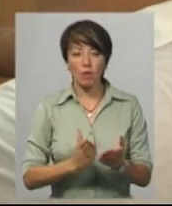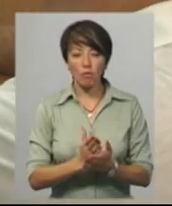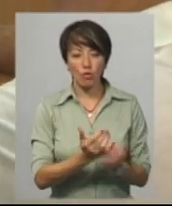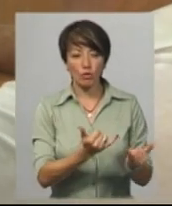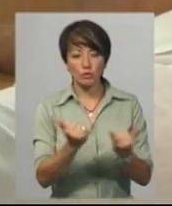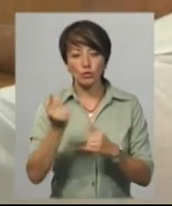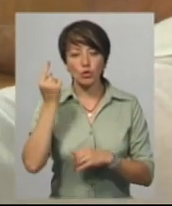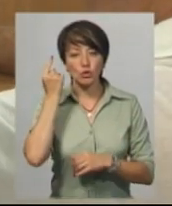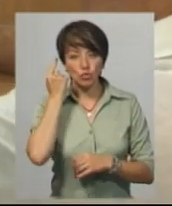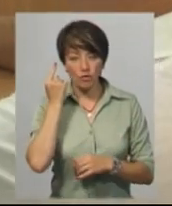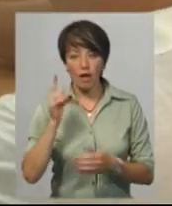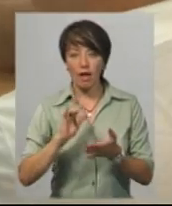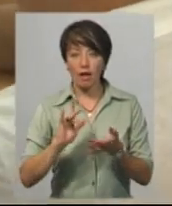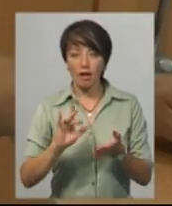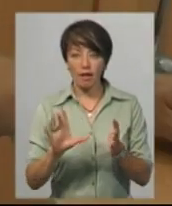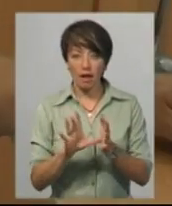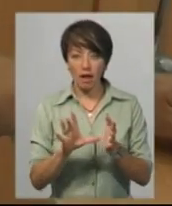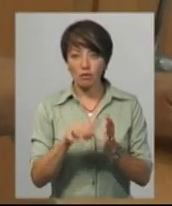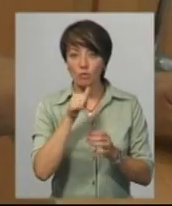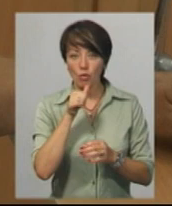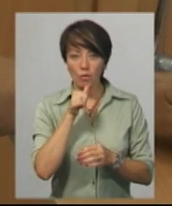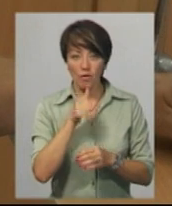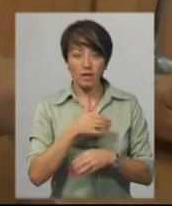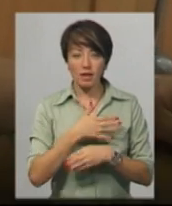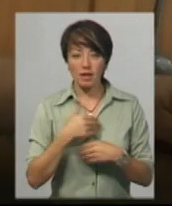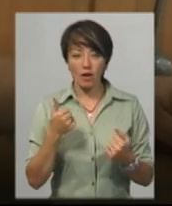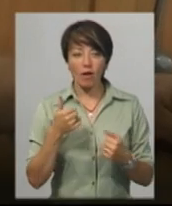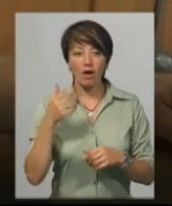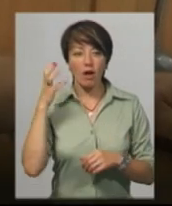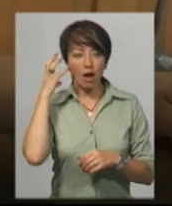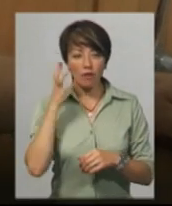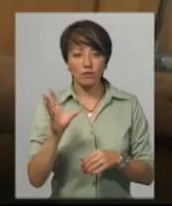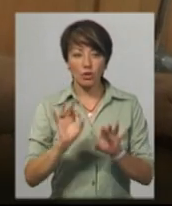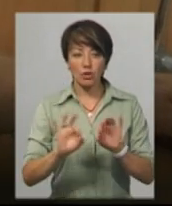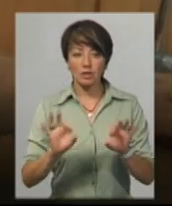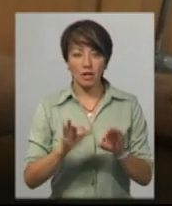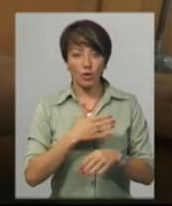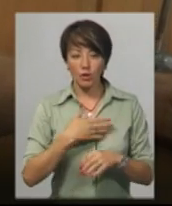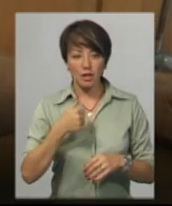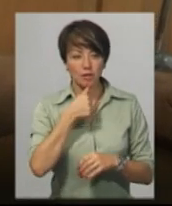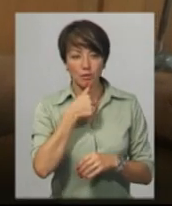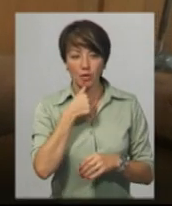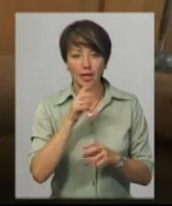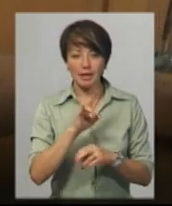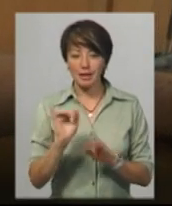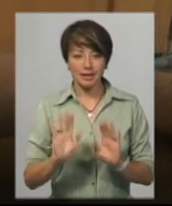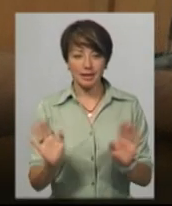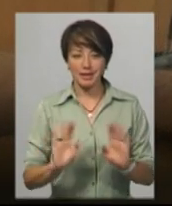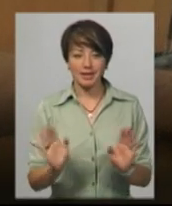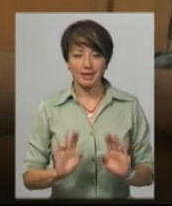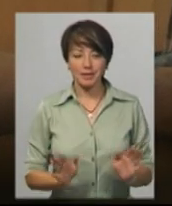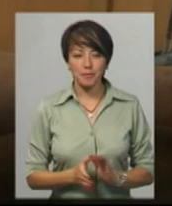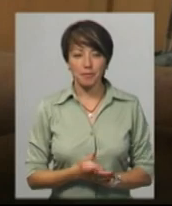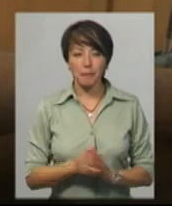епенсія чув, але спробувати не захотів. Вчора пора 9 пів часа розказувала. Не хотіли спробувати? Ні, ні. А чому?